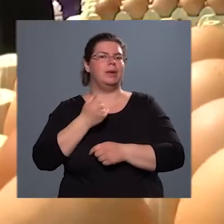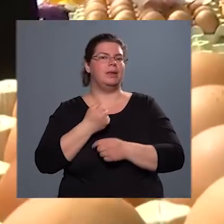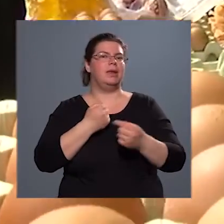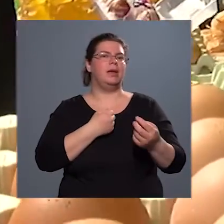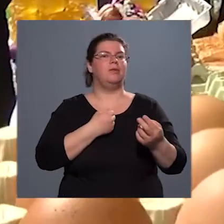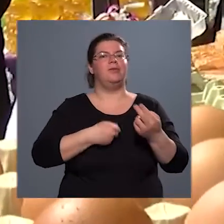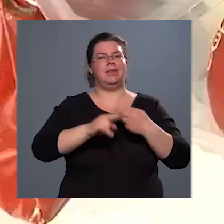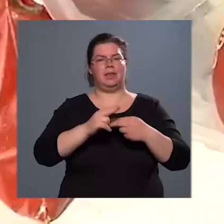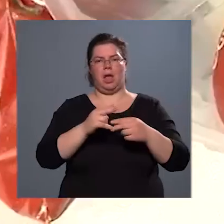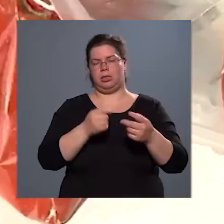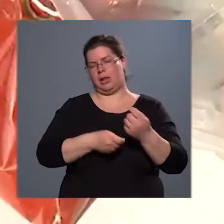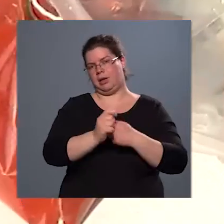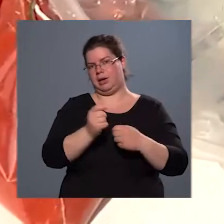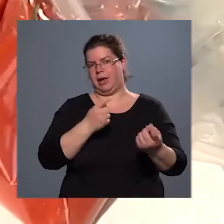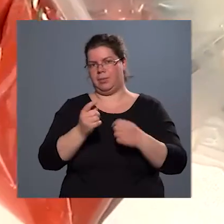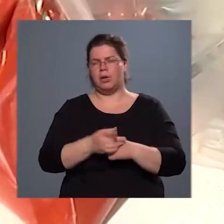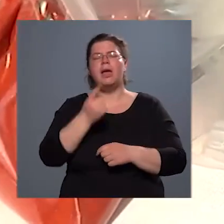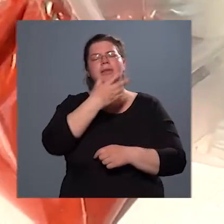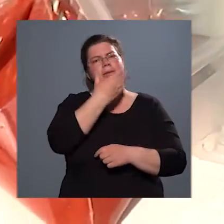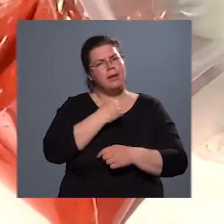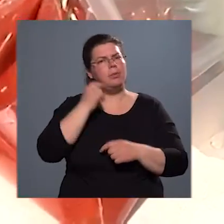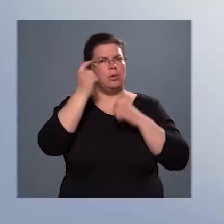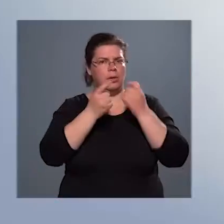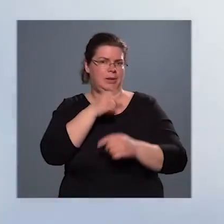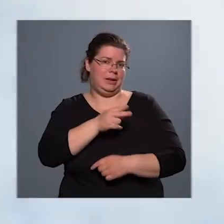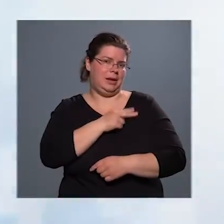egymáshoz. Ez szép gondolat, amit értemes őrizni.